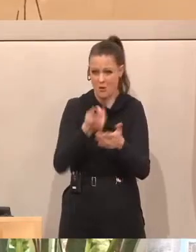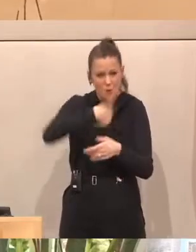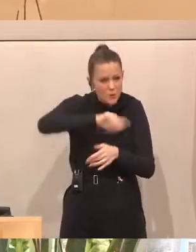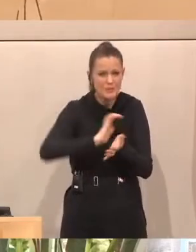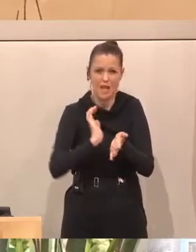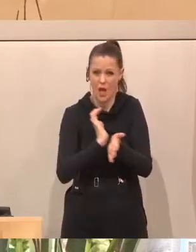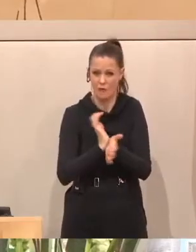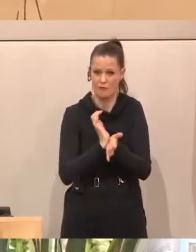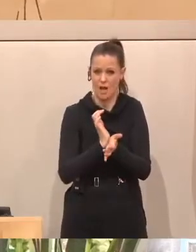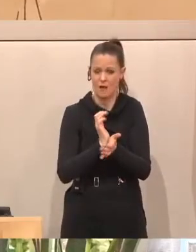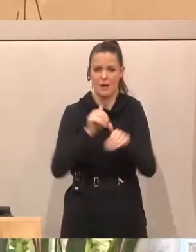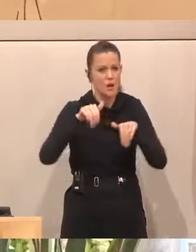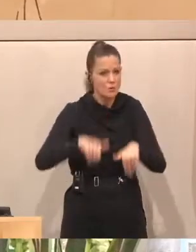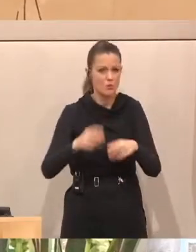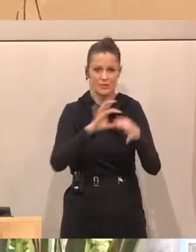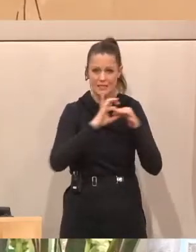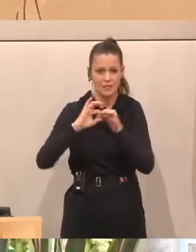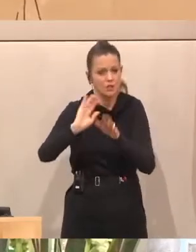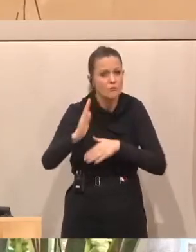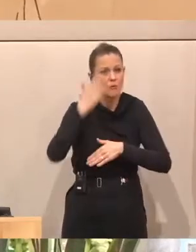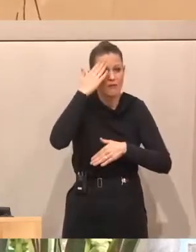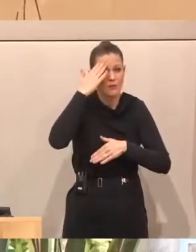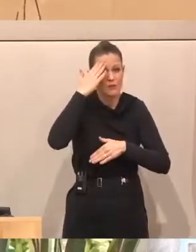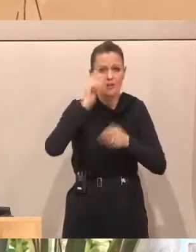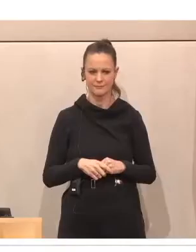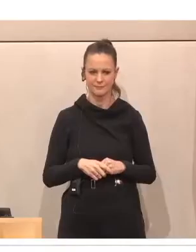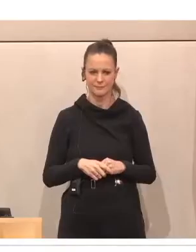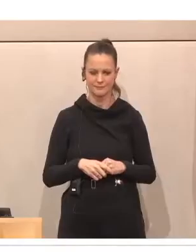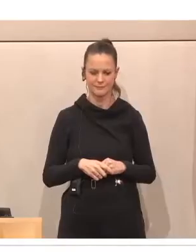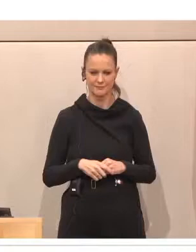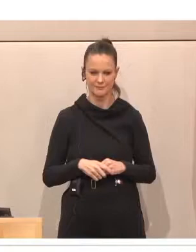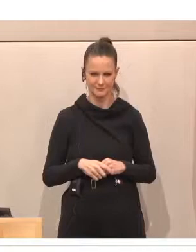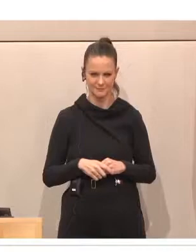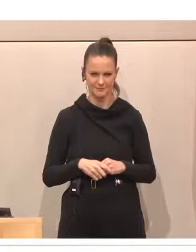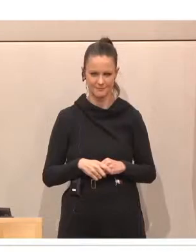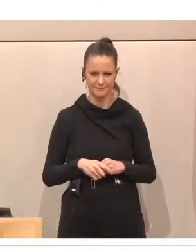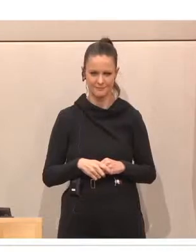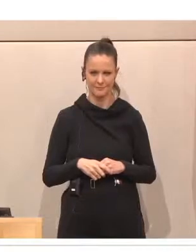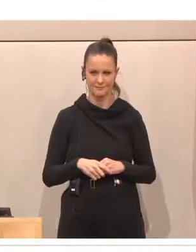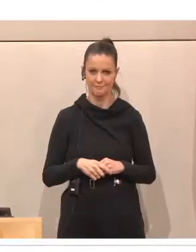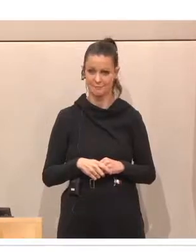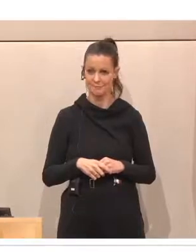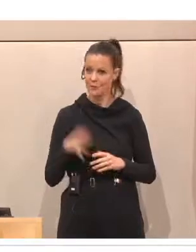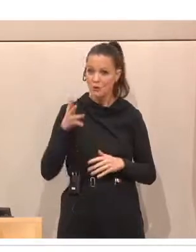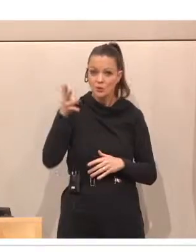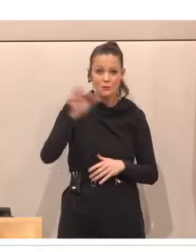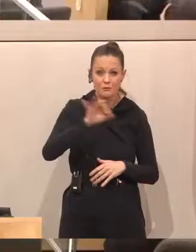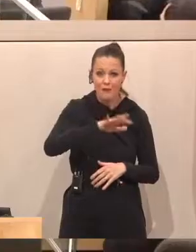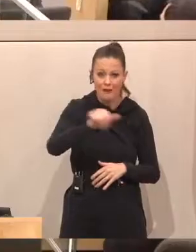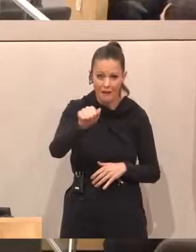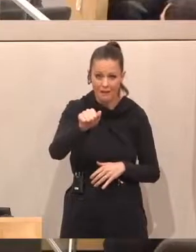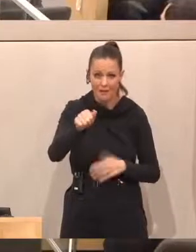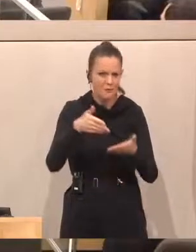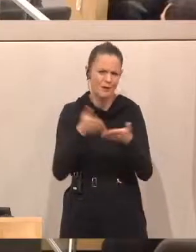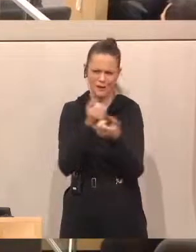Aufgabe, das Bewusstsein in der Gesellschaft zu verändern in dieser Richtung. Eine Zukunft für alle und zwar eine